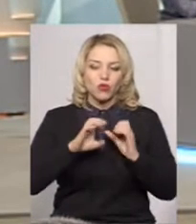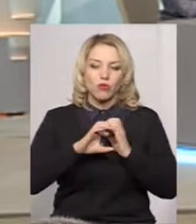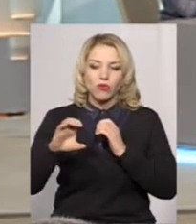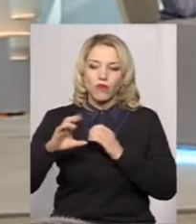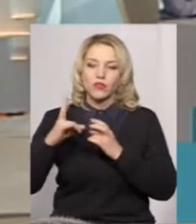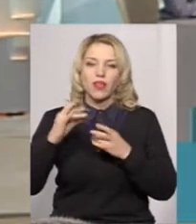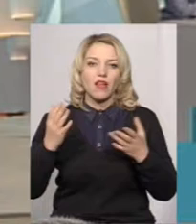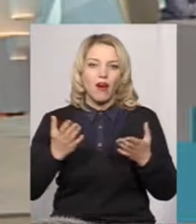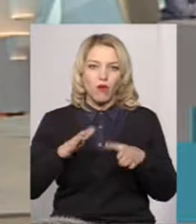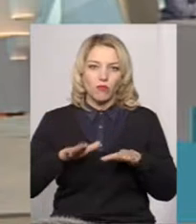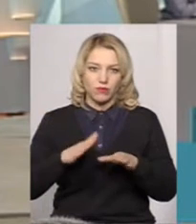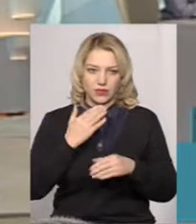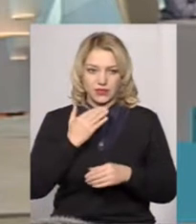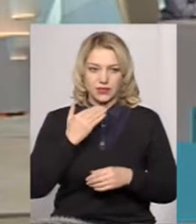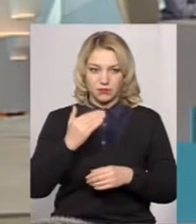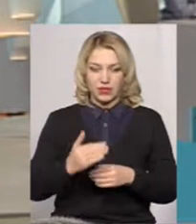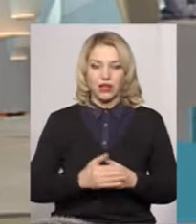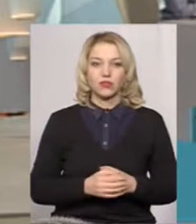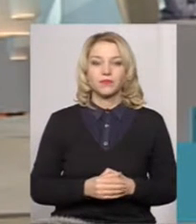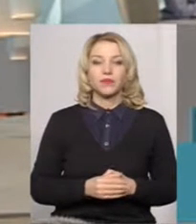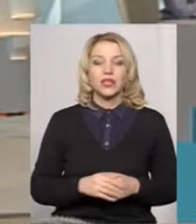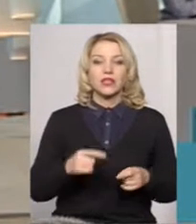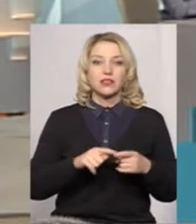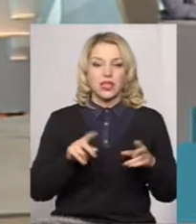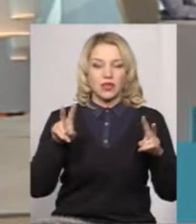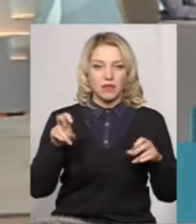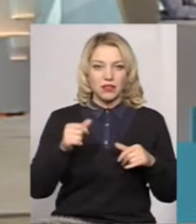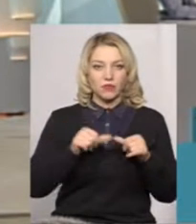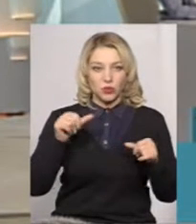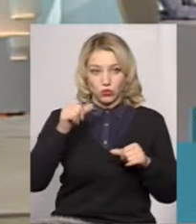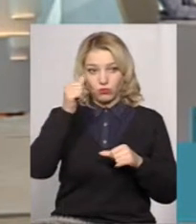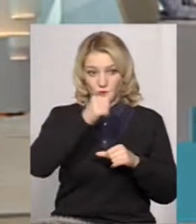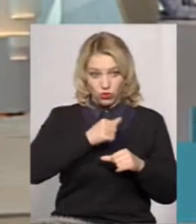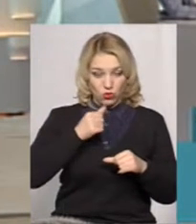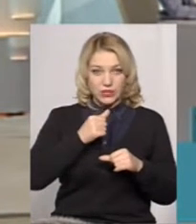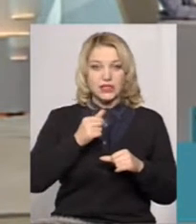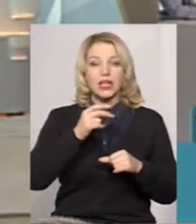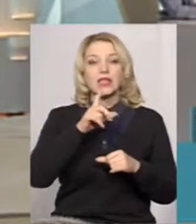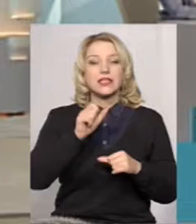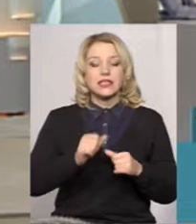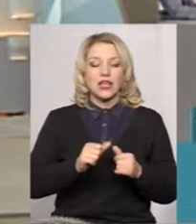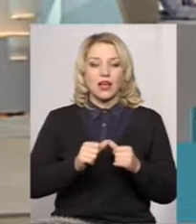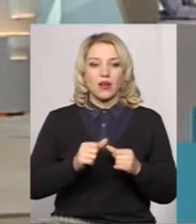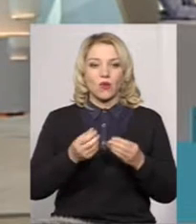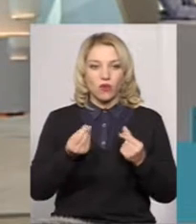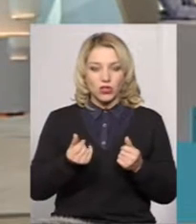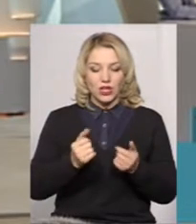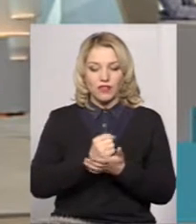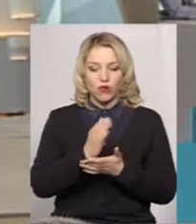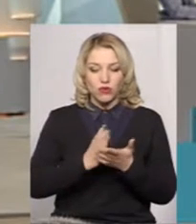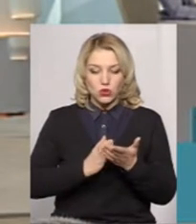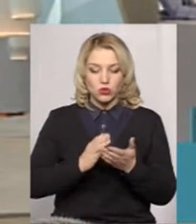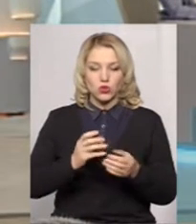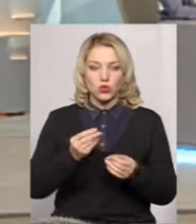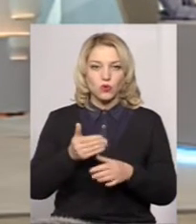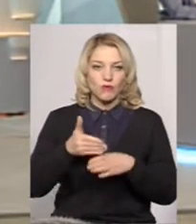місці? Ну, це ж проста математика. В минулому році за рахунок коштів інфраструктурної субвенції